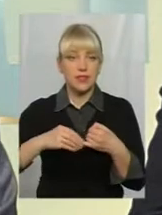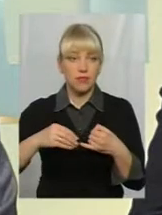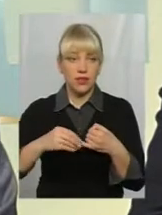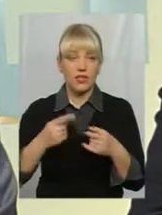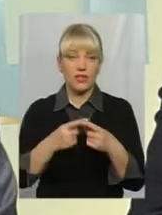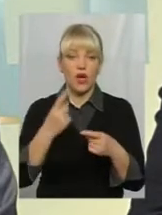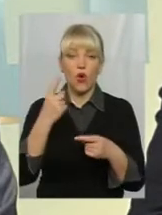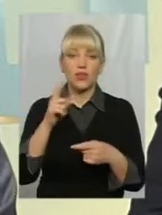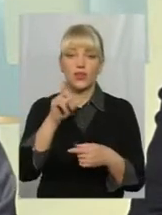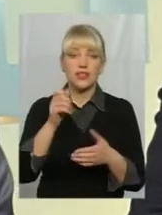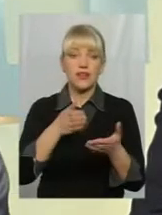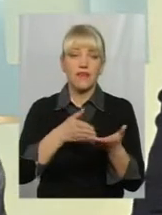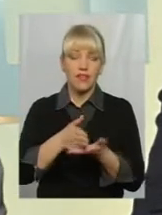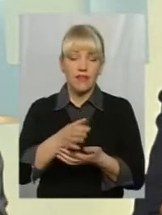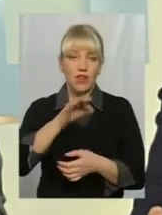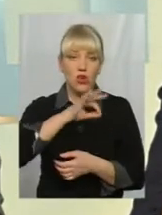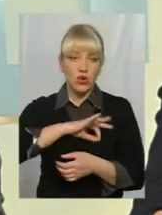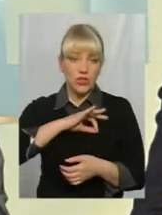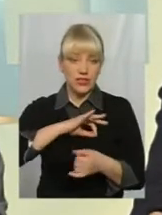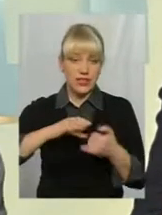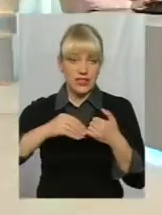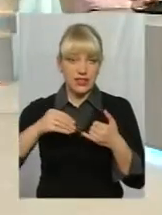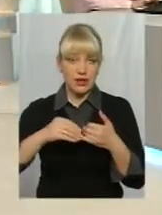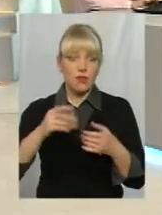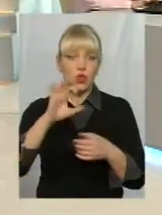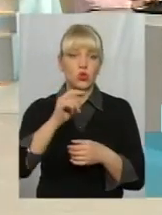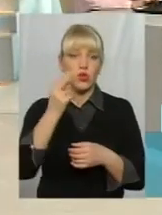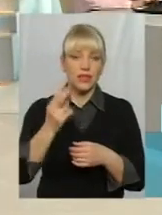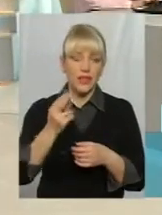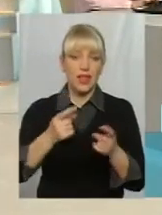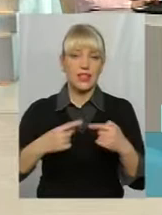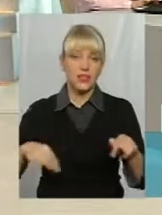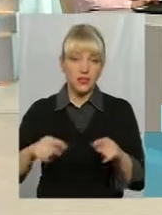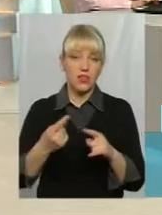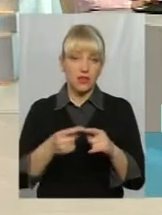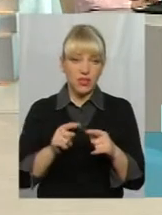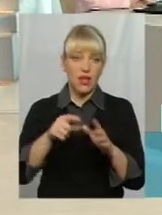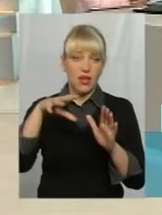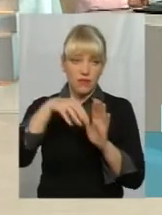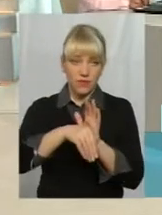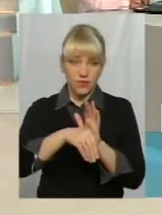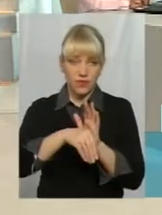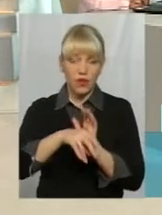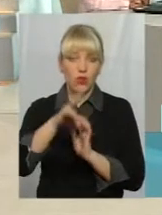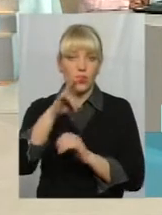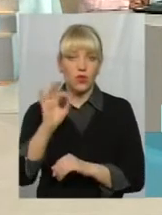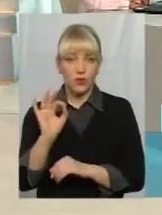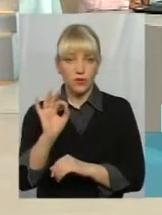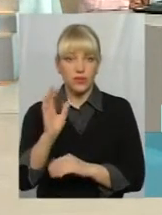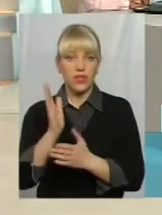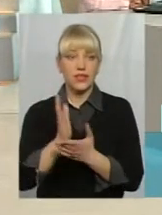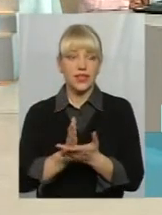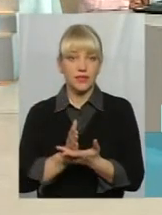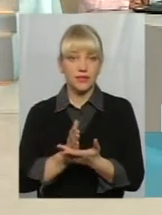видів використання земель. Ну соціальна сфера це про це якраз і річ. але є